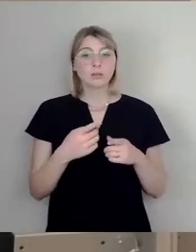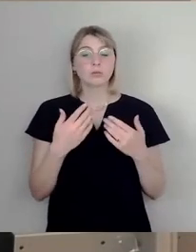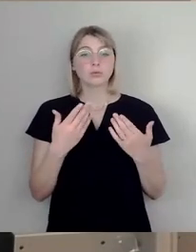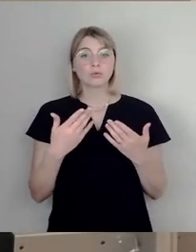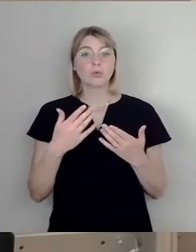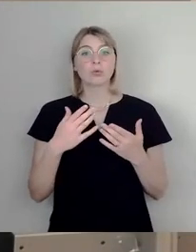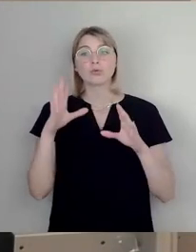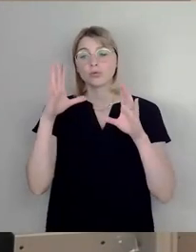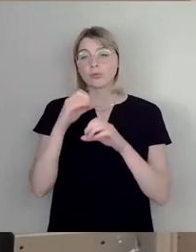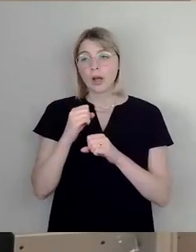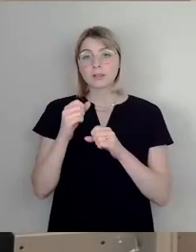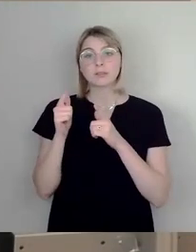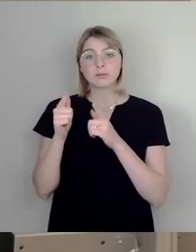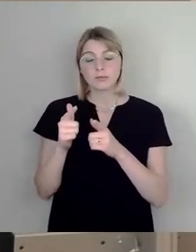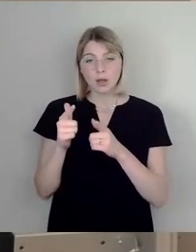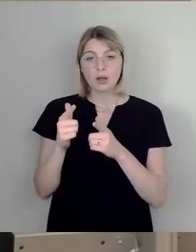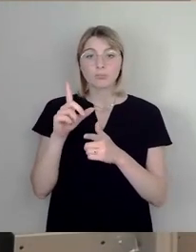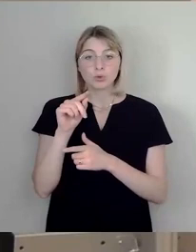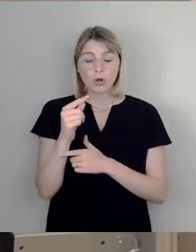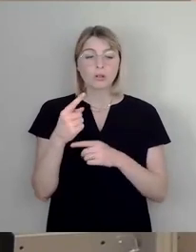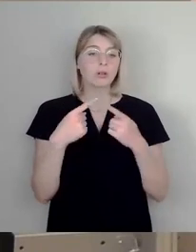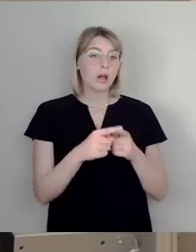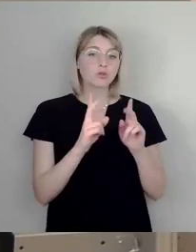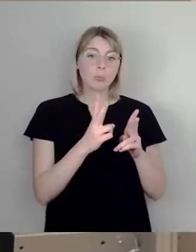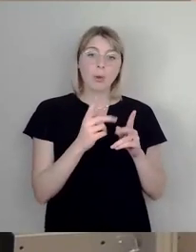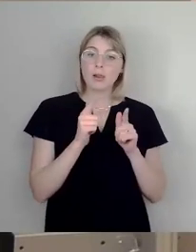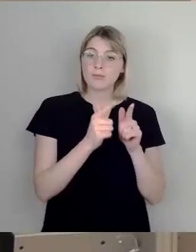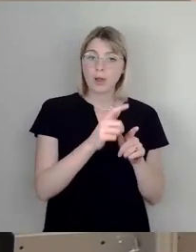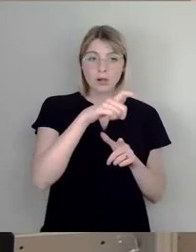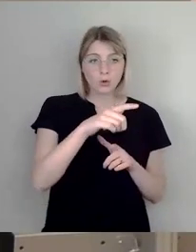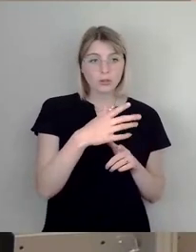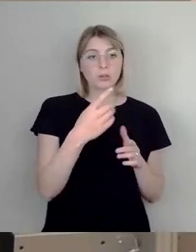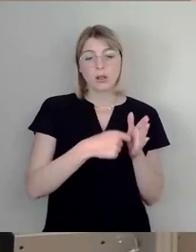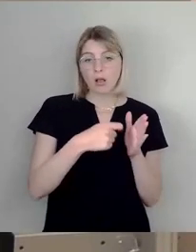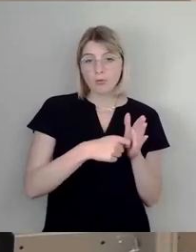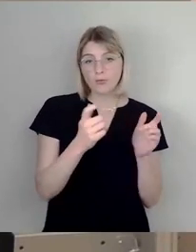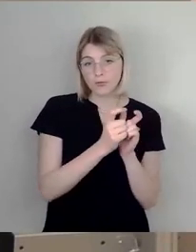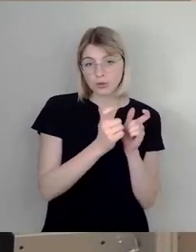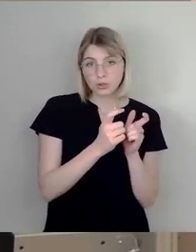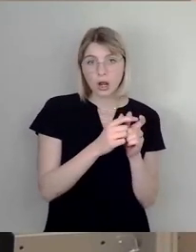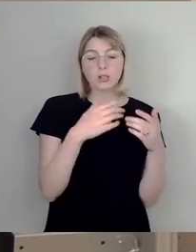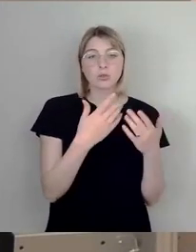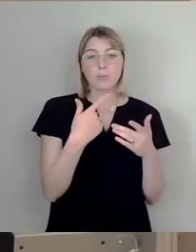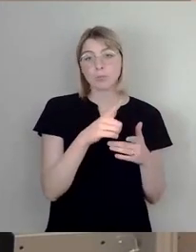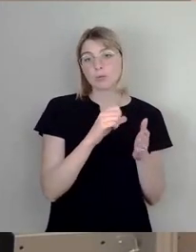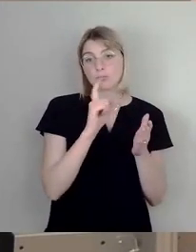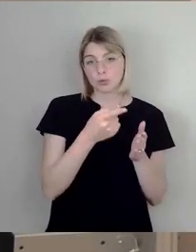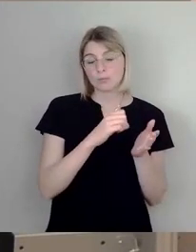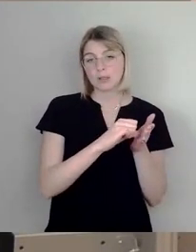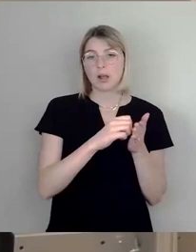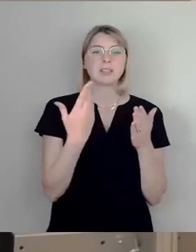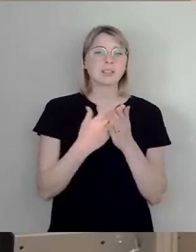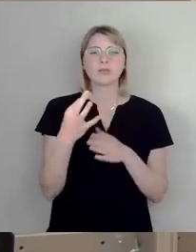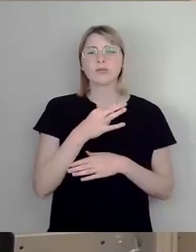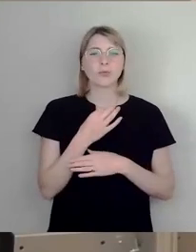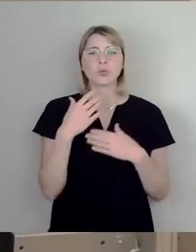höheren Beförderungsentgelten. Und deswegen kommt es überhaupt nicht für uns in Betracht, dass man jetzt auch noch